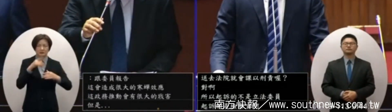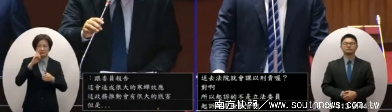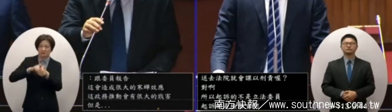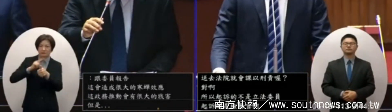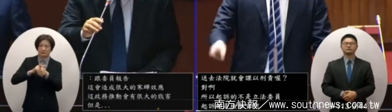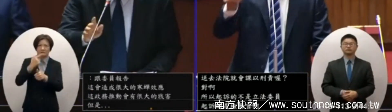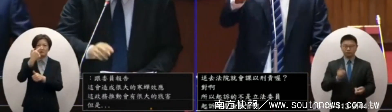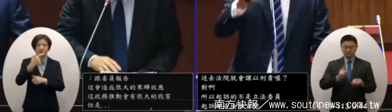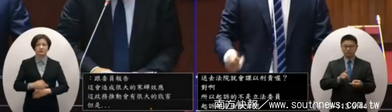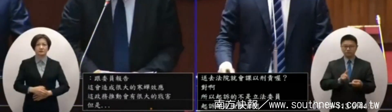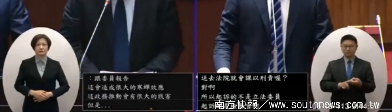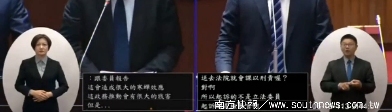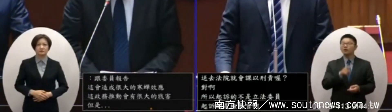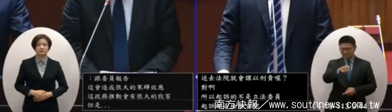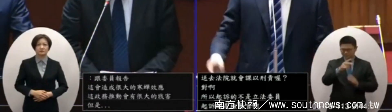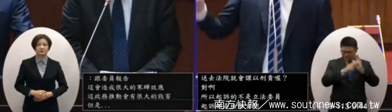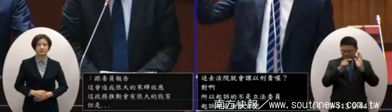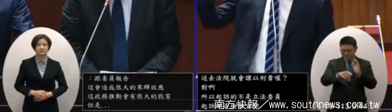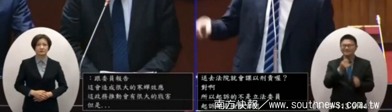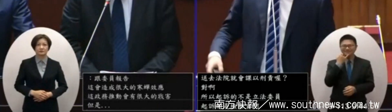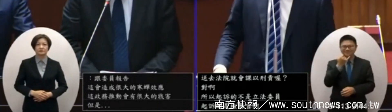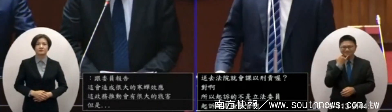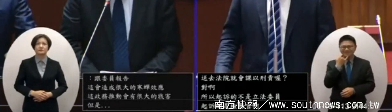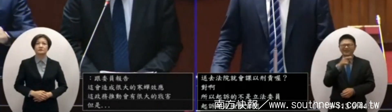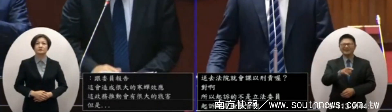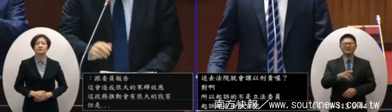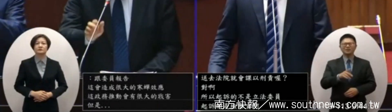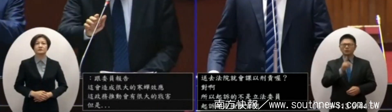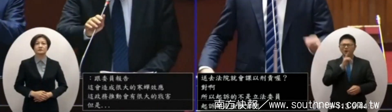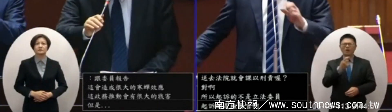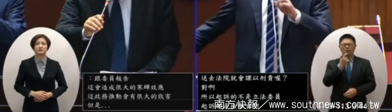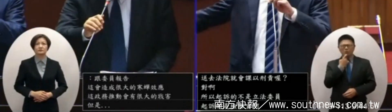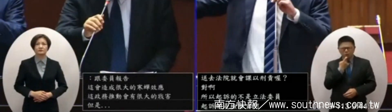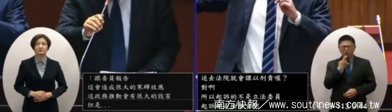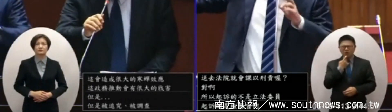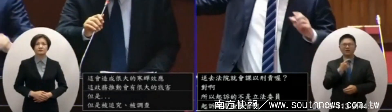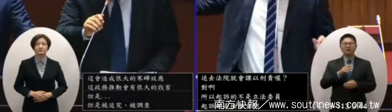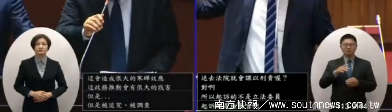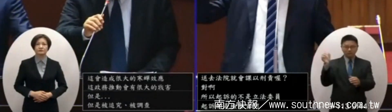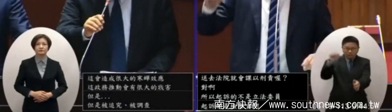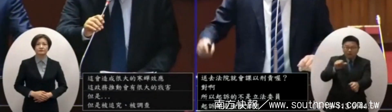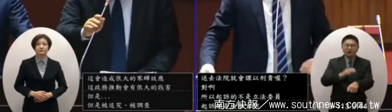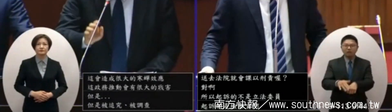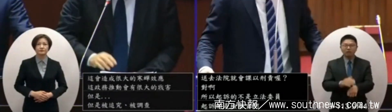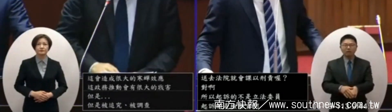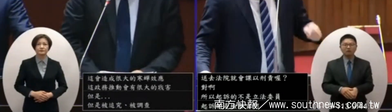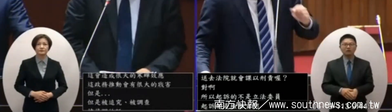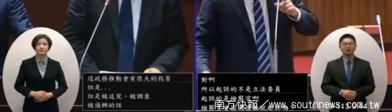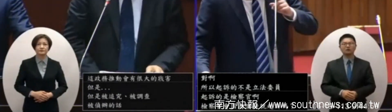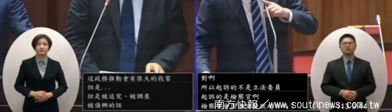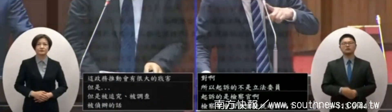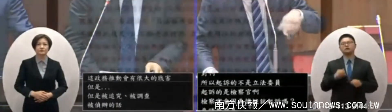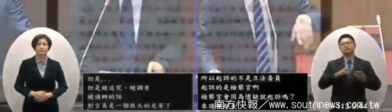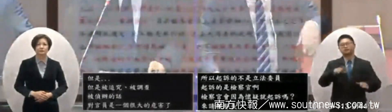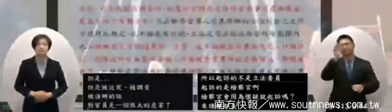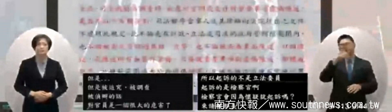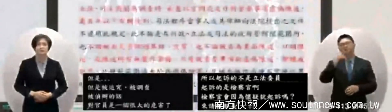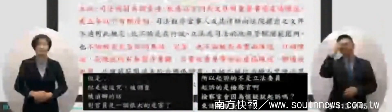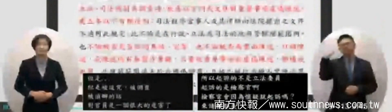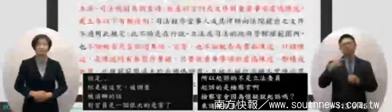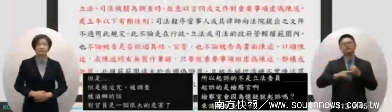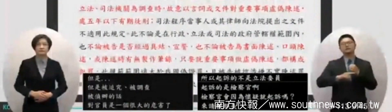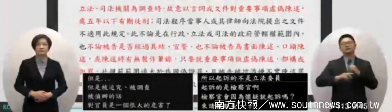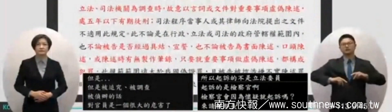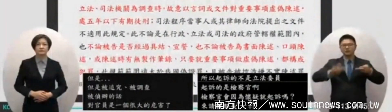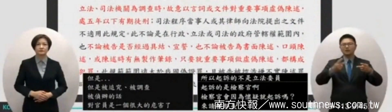害了對你可以這樣講但你不可以說只懷疑就可以行責嗎來我們來看一下施改國事會議